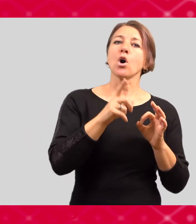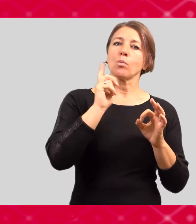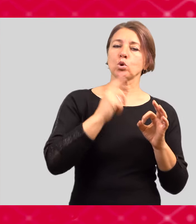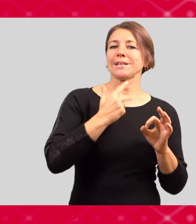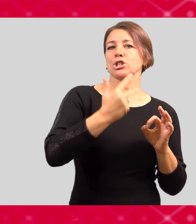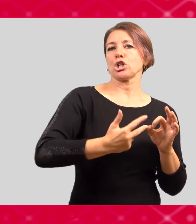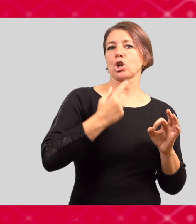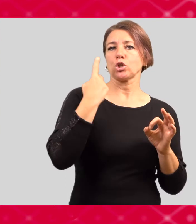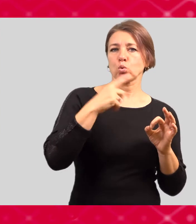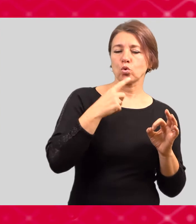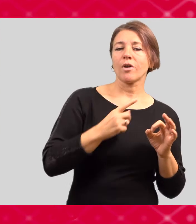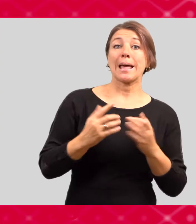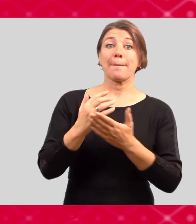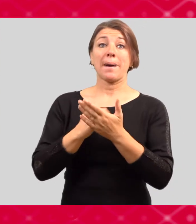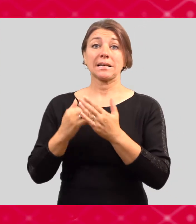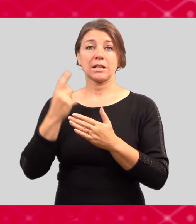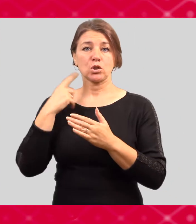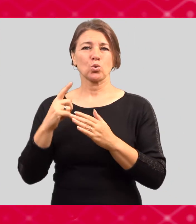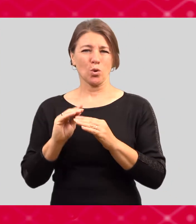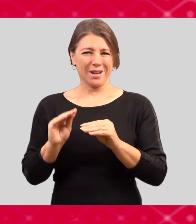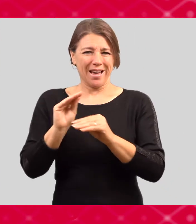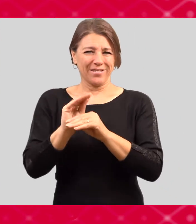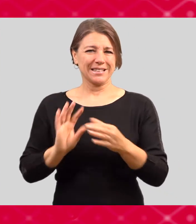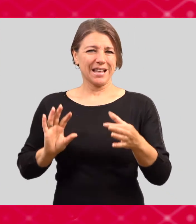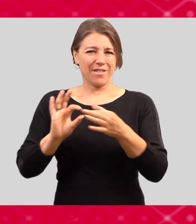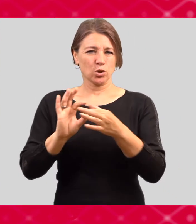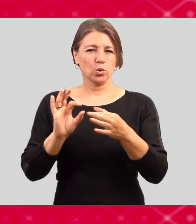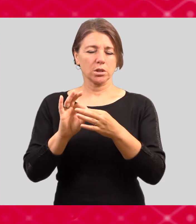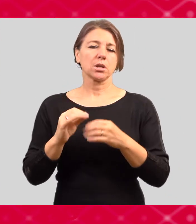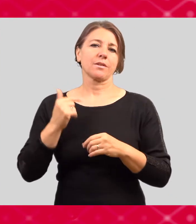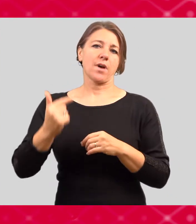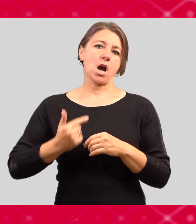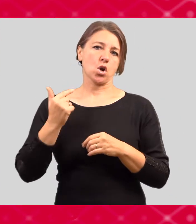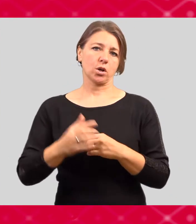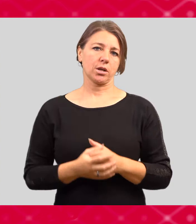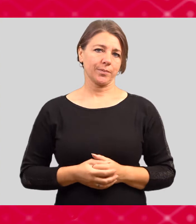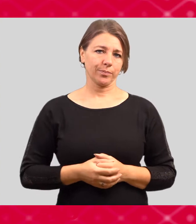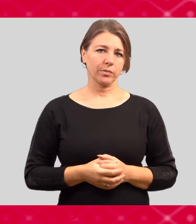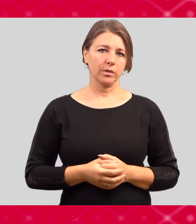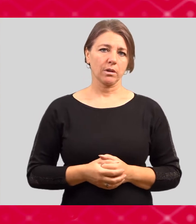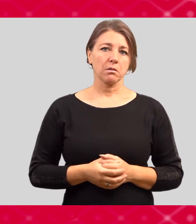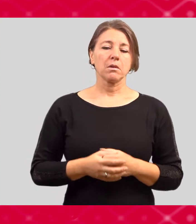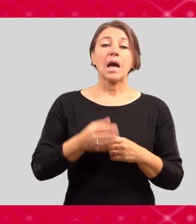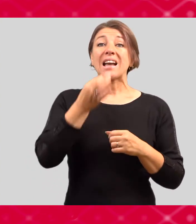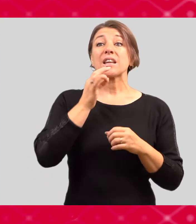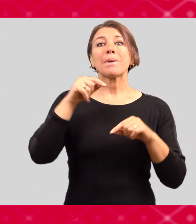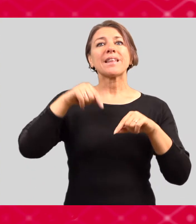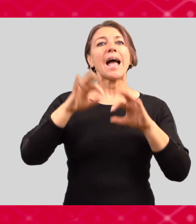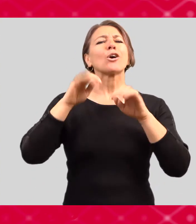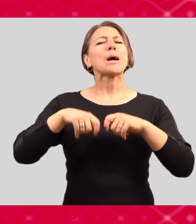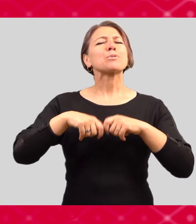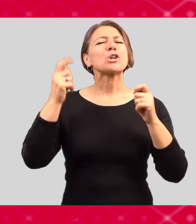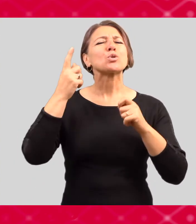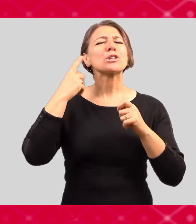bakalářský program jsou to tři roky, pro magisterský dva roky. Není možné, abyste zrovna měli studium